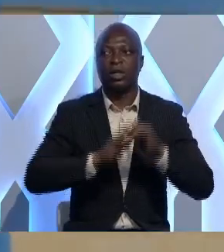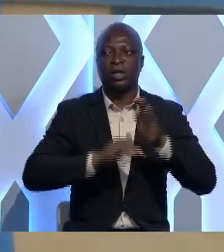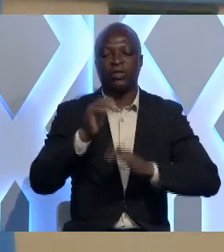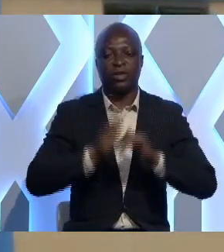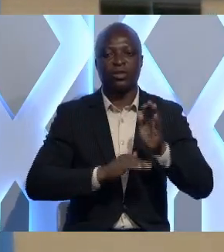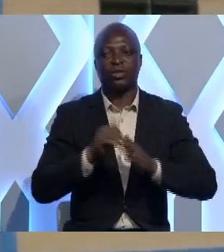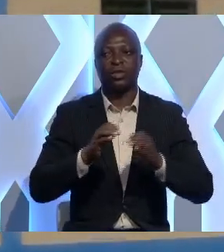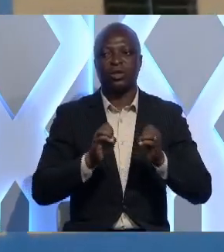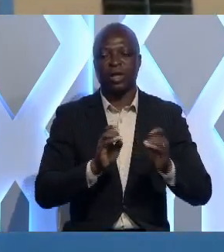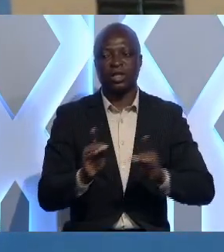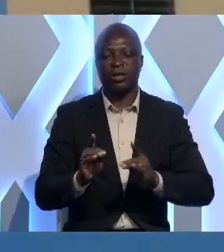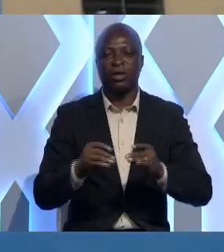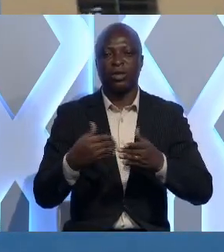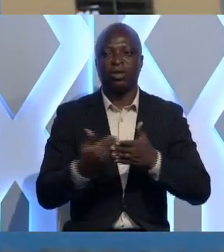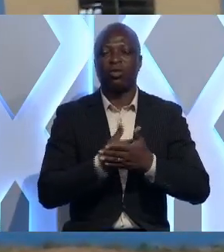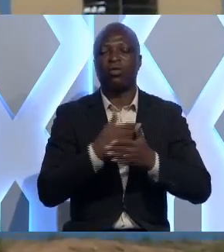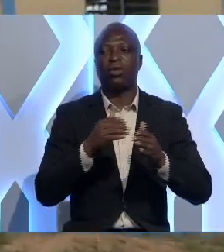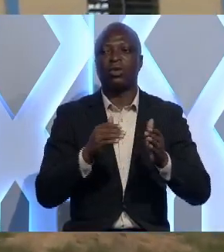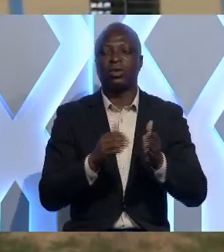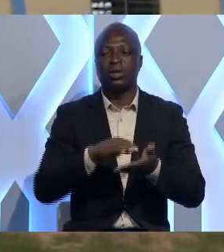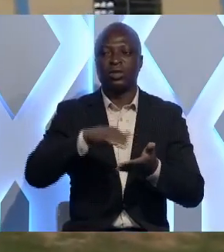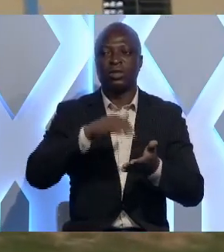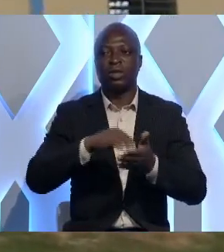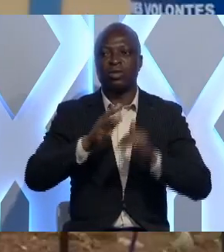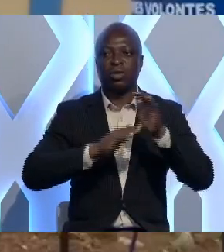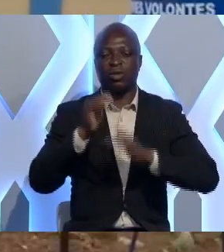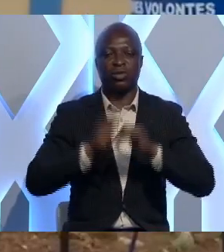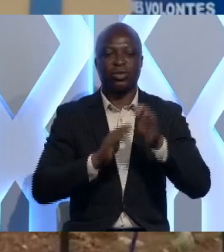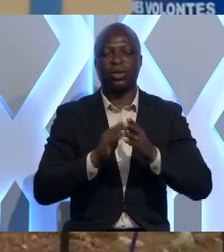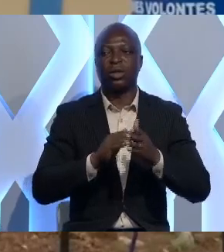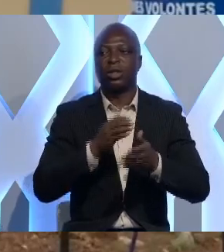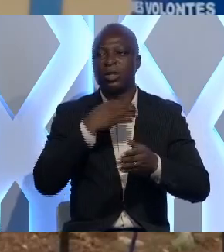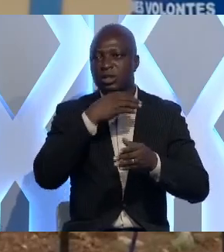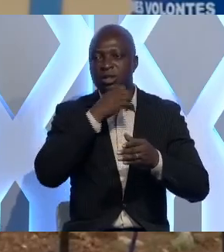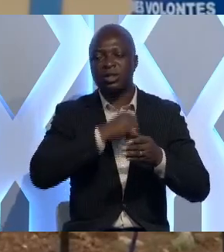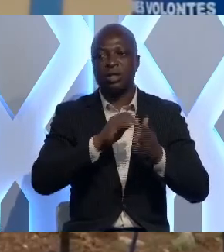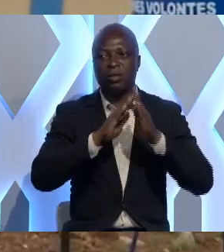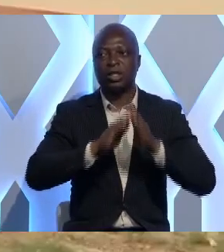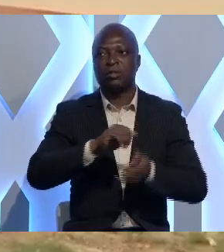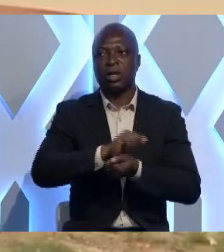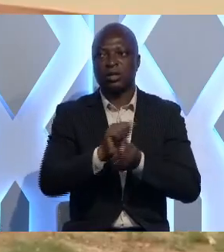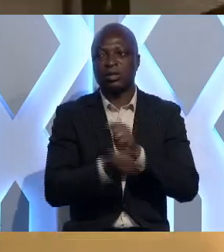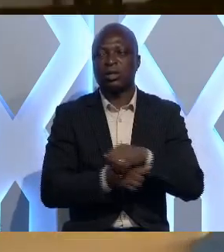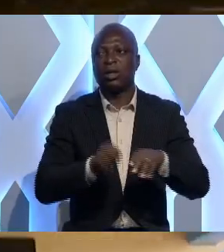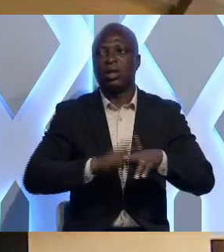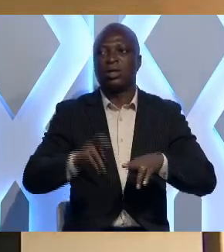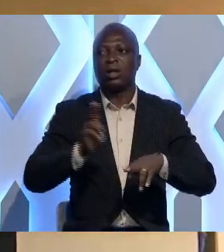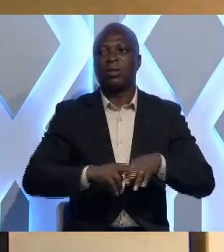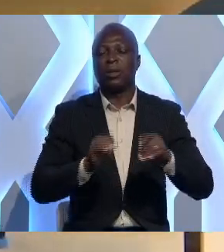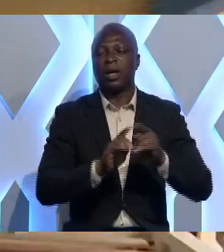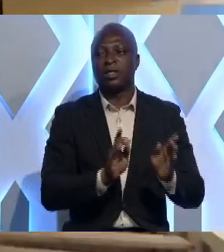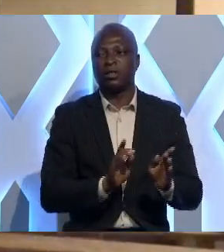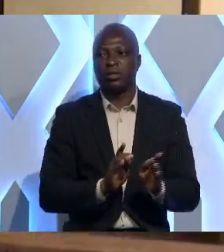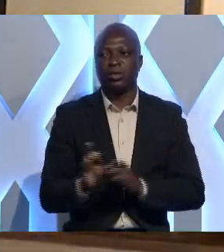éducative. De nouvelles infrastructures scolaires sont construites, des anciens bâtiments réhabilités, des tables bancs mis à disposition,